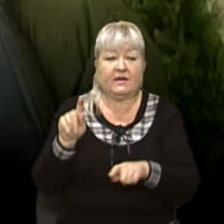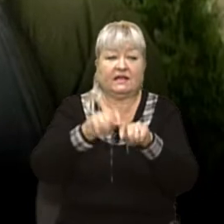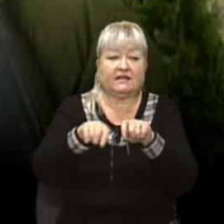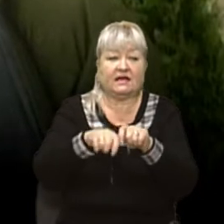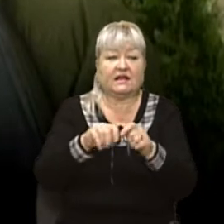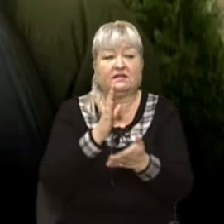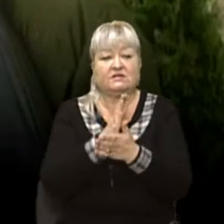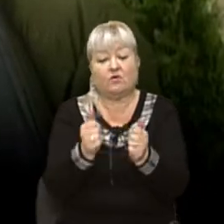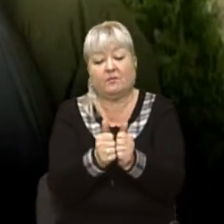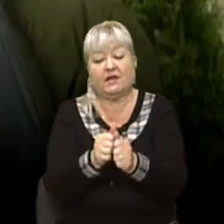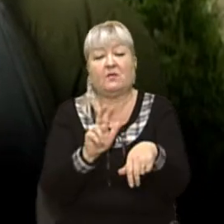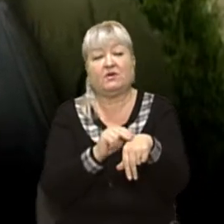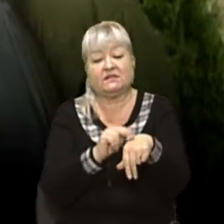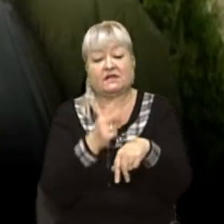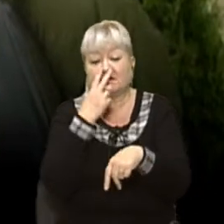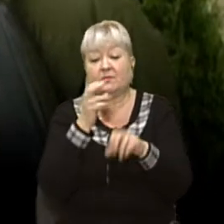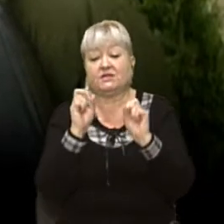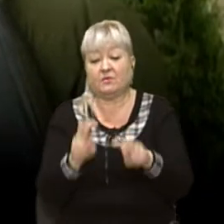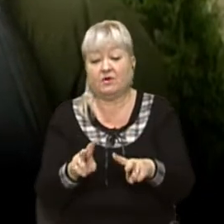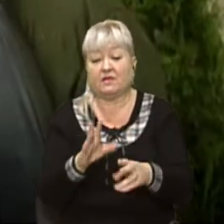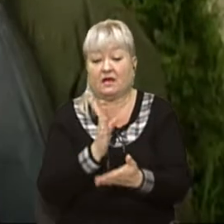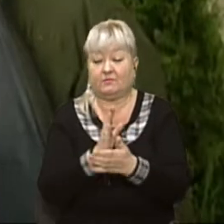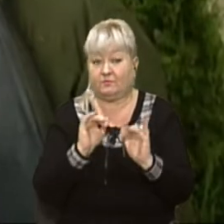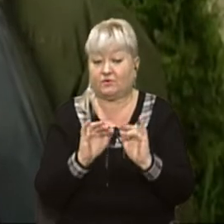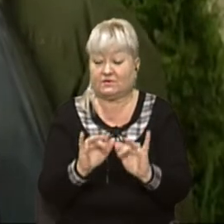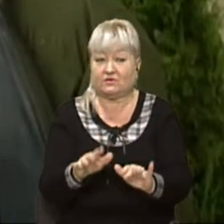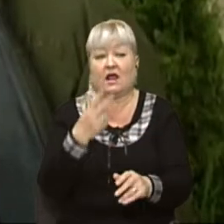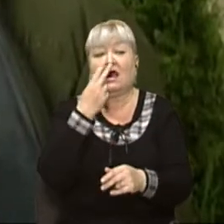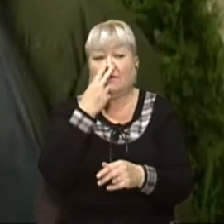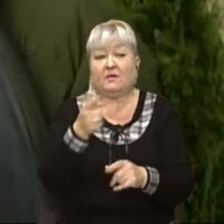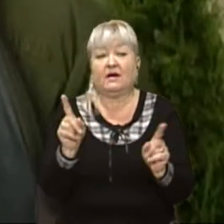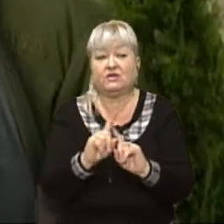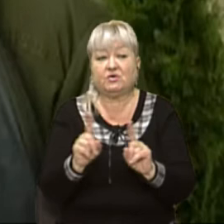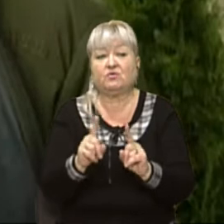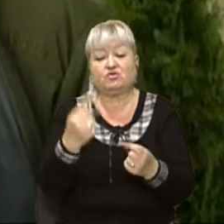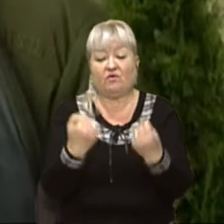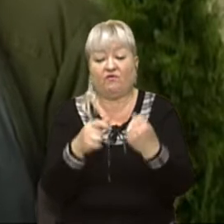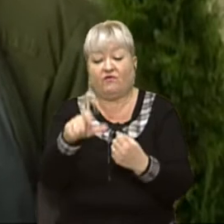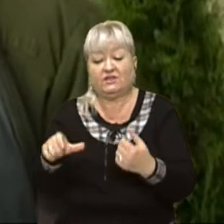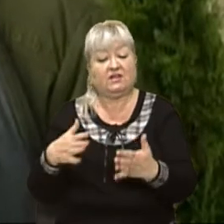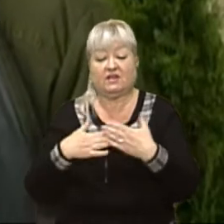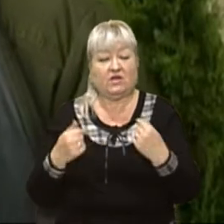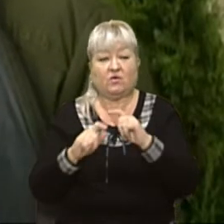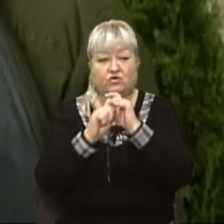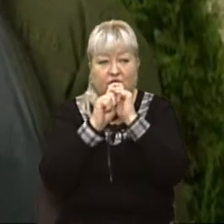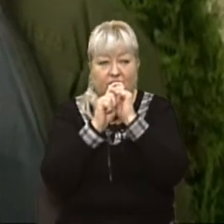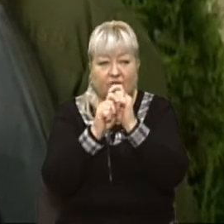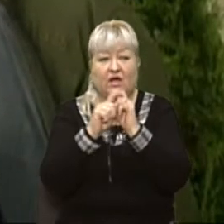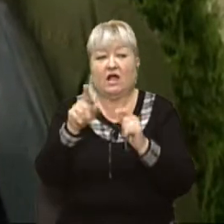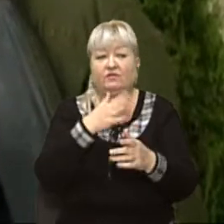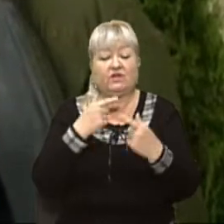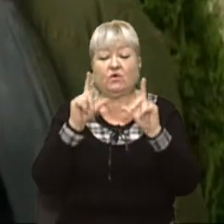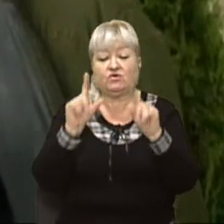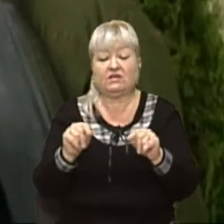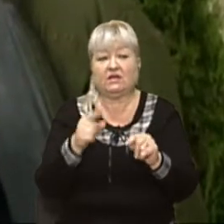знаходимося біля поліцейських, ми бачимо, як проходить процедура, ми бачимо, що водії не хочуть продавати прилад драгер, вони хочуть їхати здавати кров в